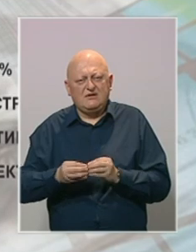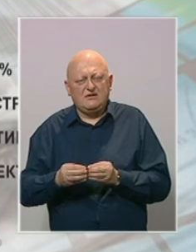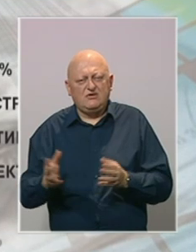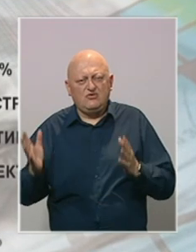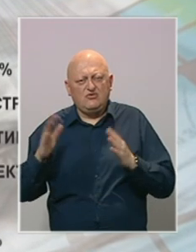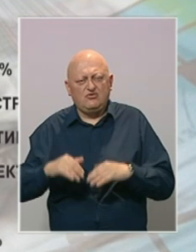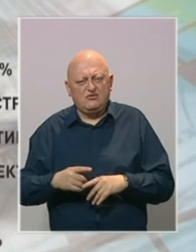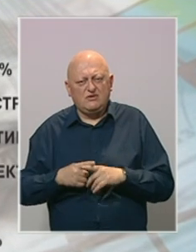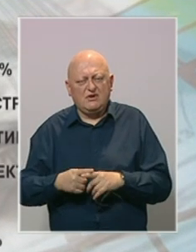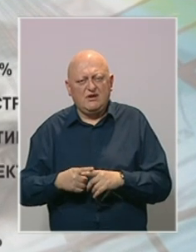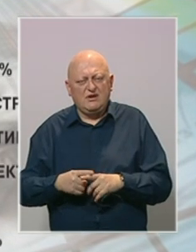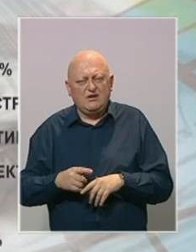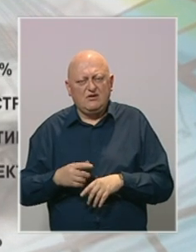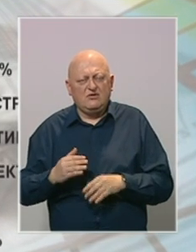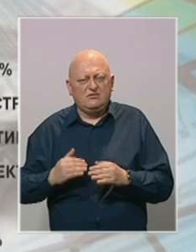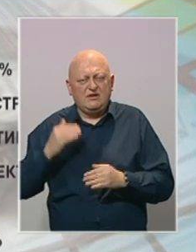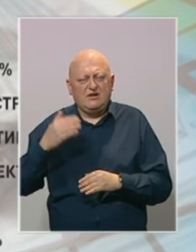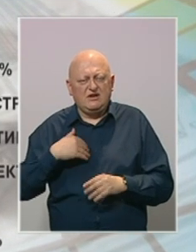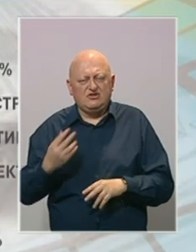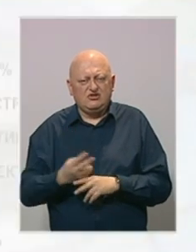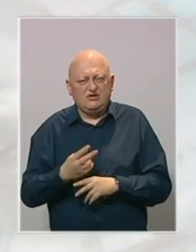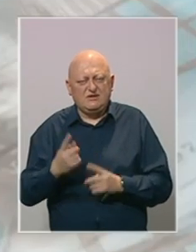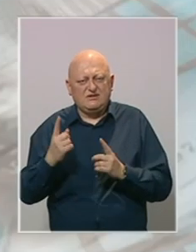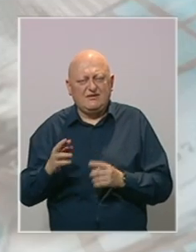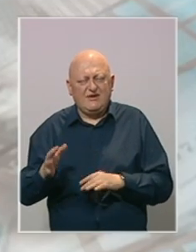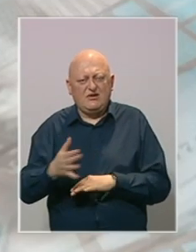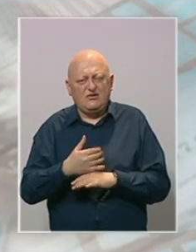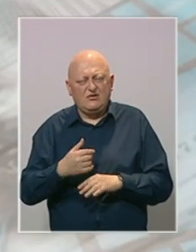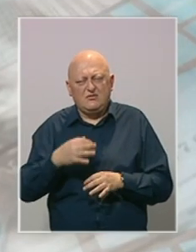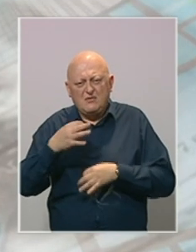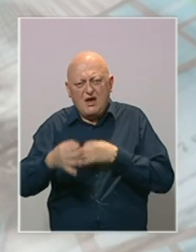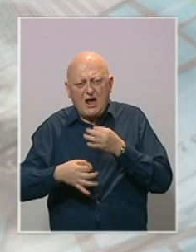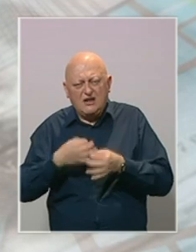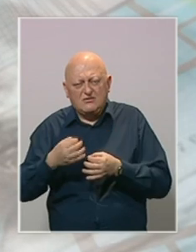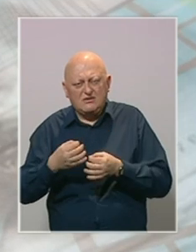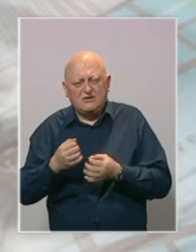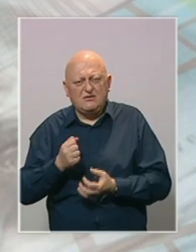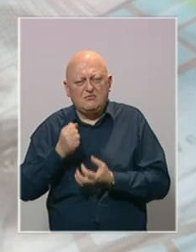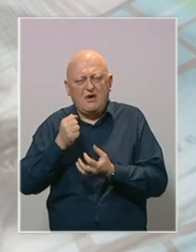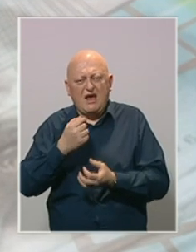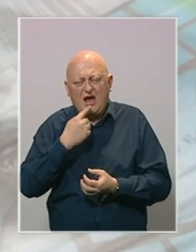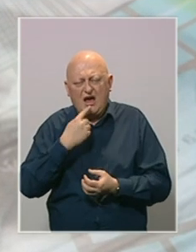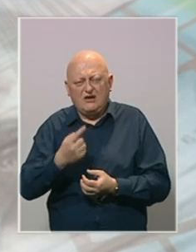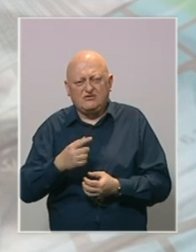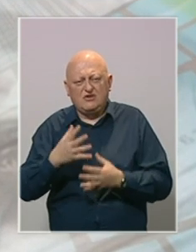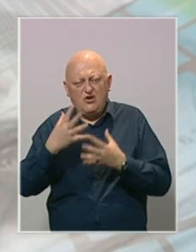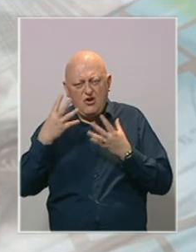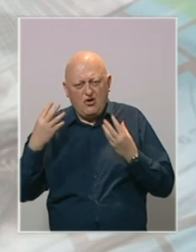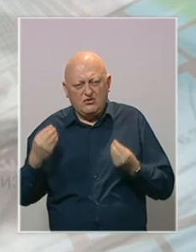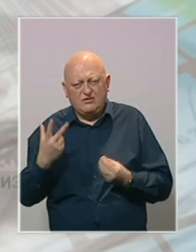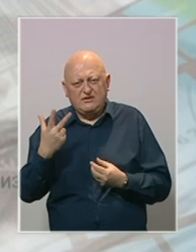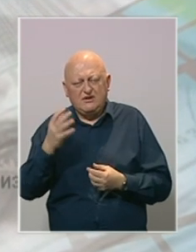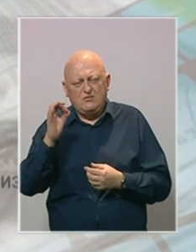urušavanju kreditnog ratinga naše zemlje stavi ekonomista. Ipak analize komercijalnih banaka kažu da slijedi oporavak od